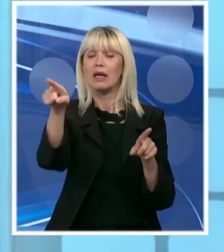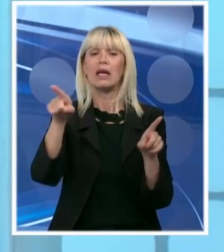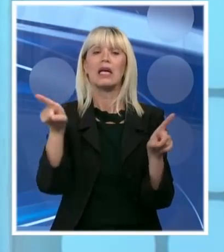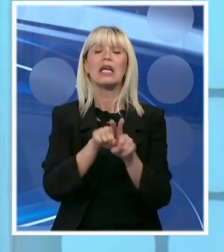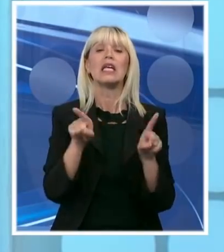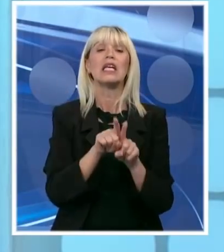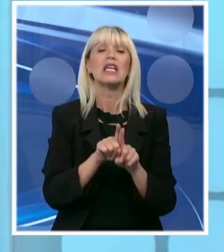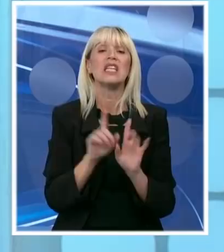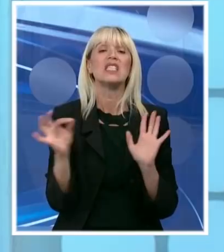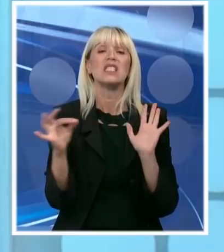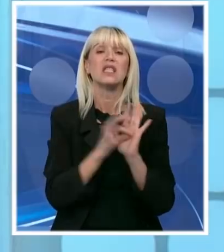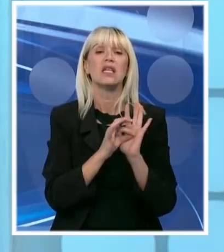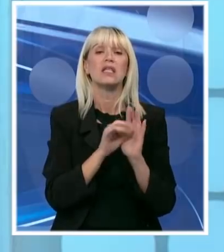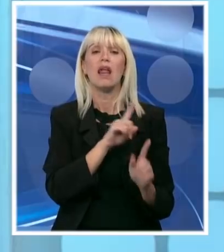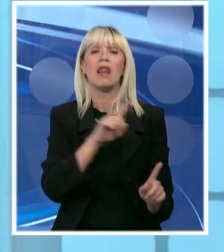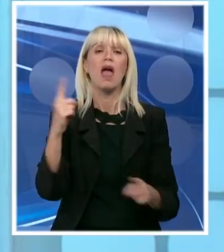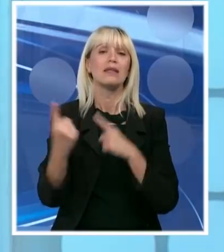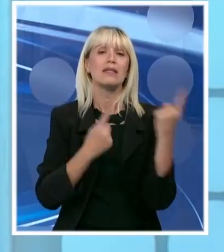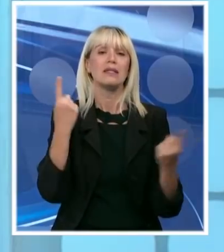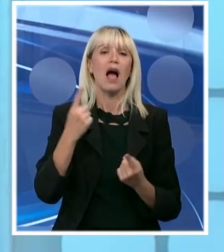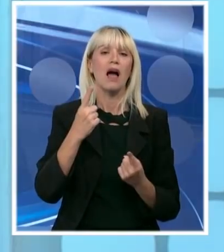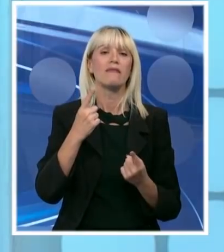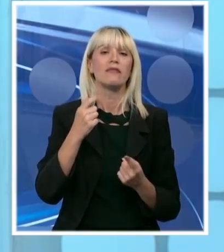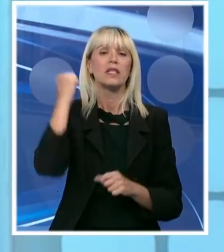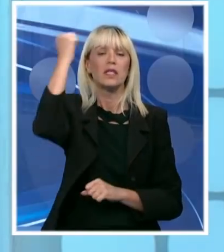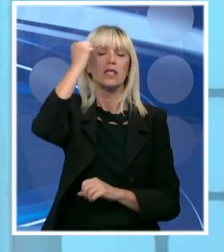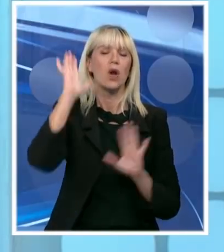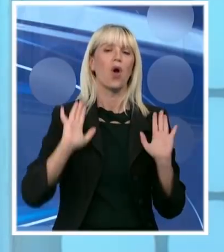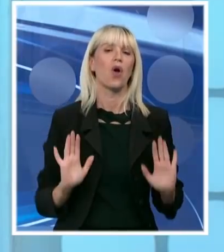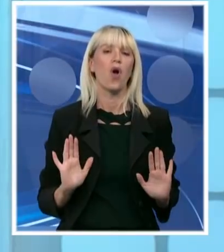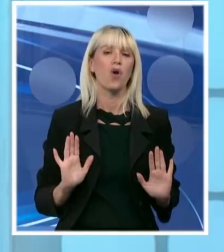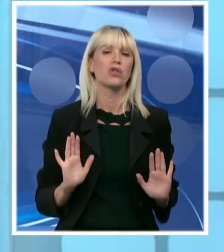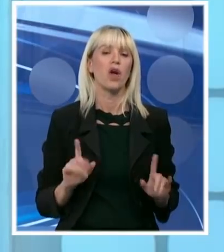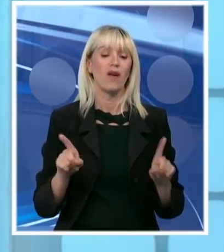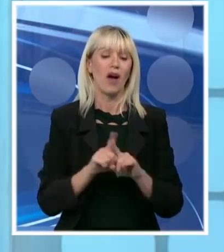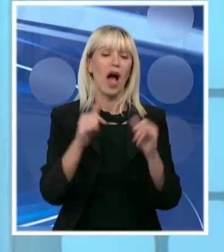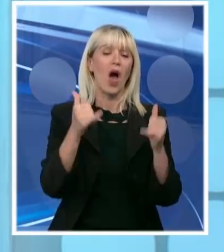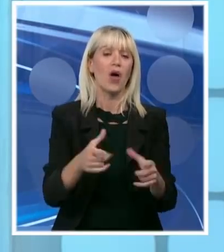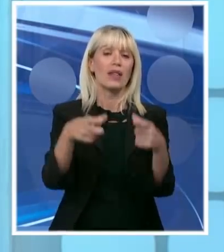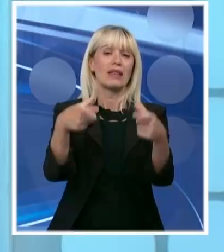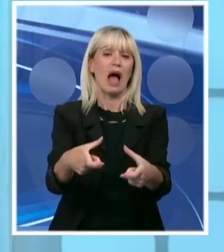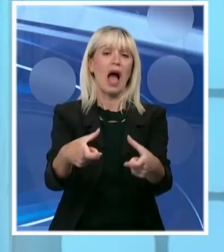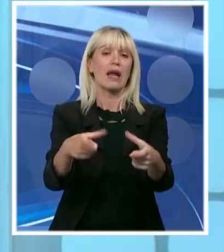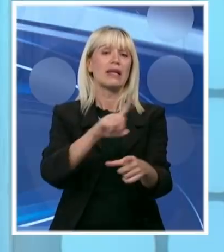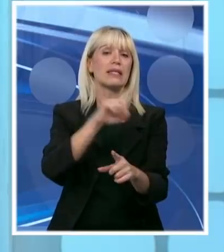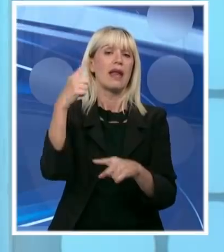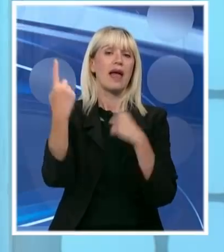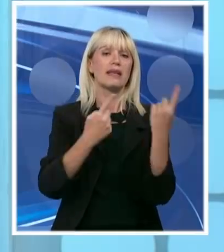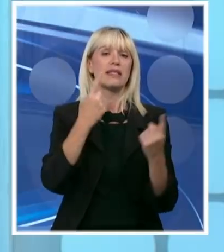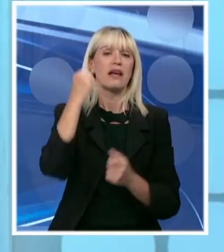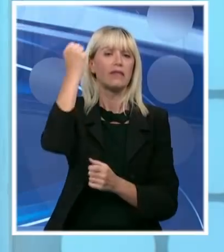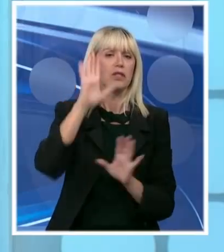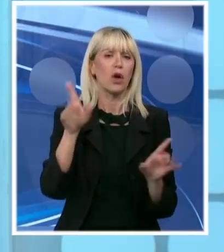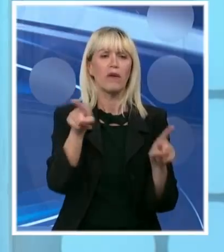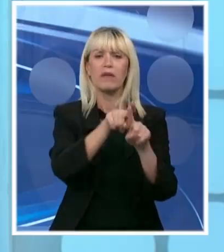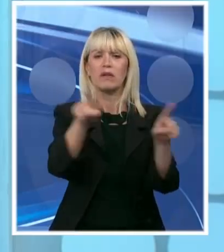nezavisno Kosovo u okvirima i u granicama današnjeg, kako su ga albanci proklamovali nezavisno Kosovo. I nemojte